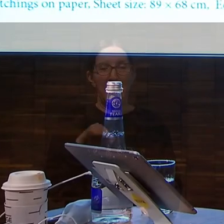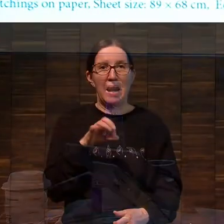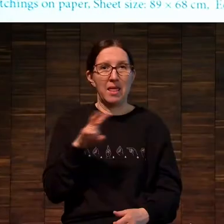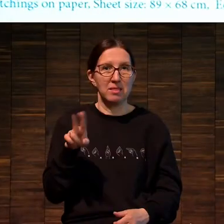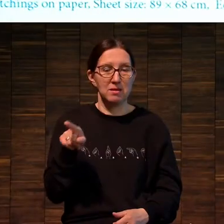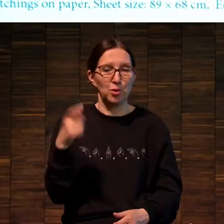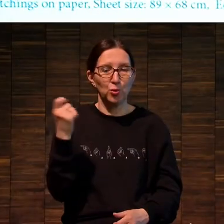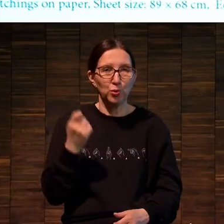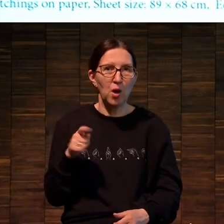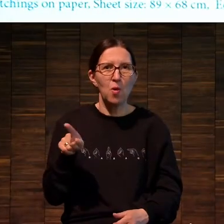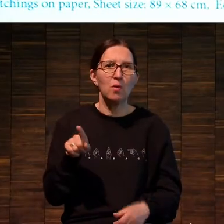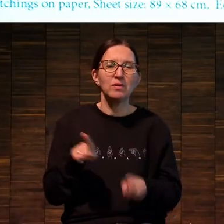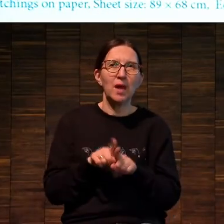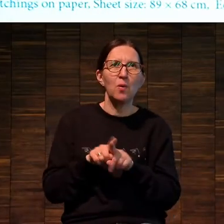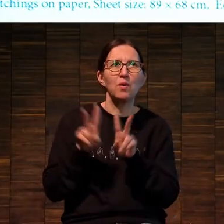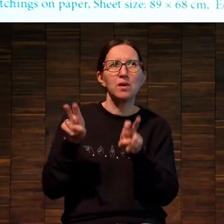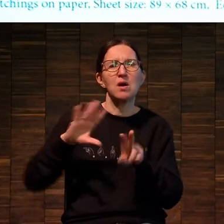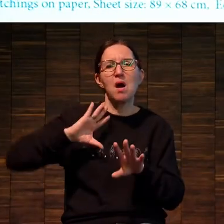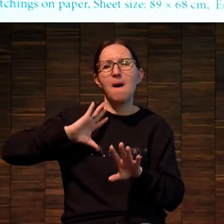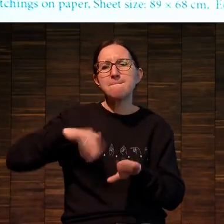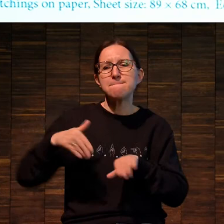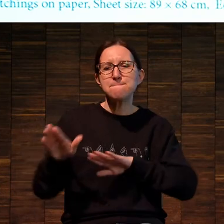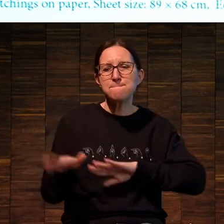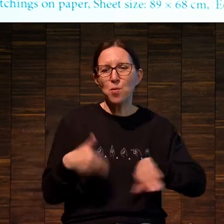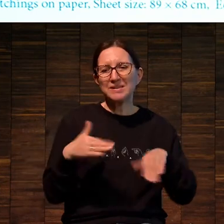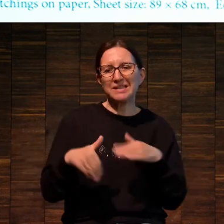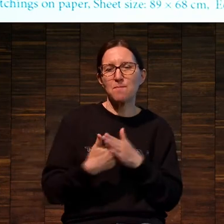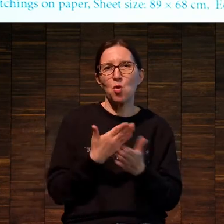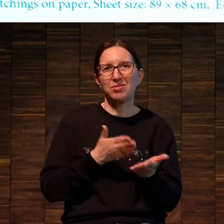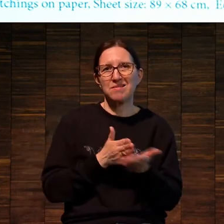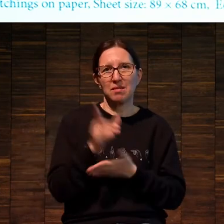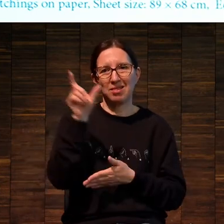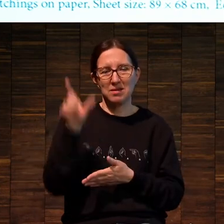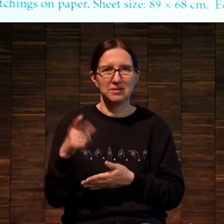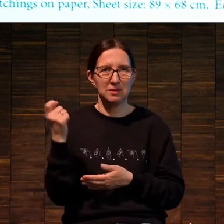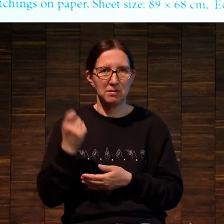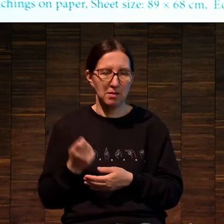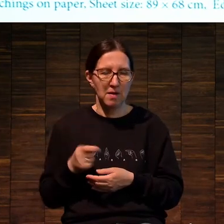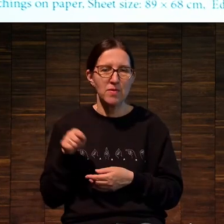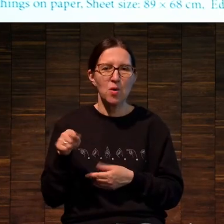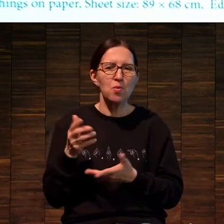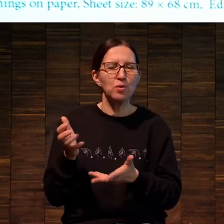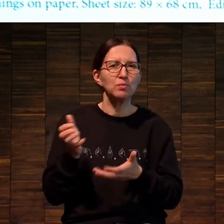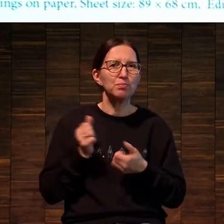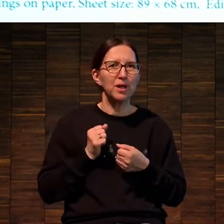постмодернист-пересмешник. Он на самом деле берет